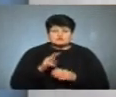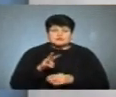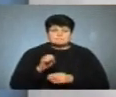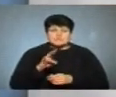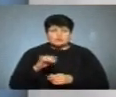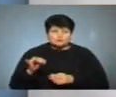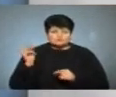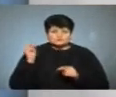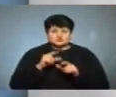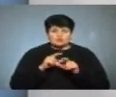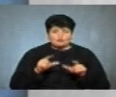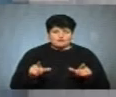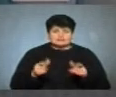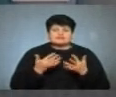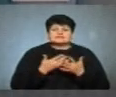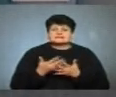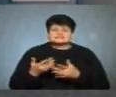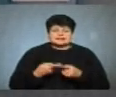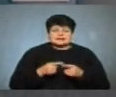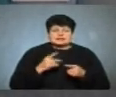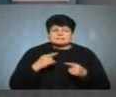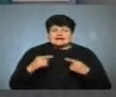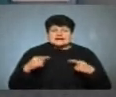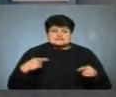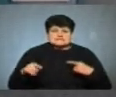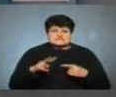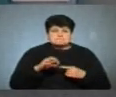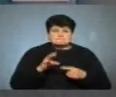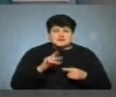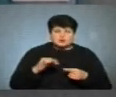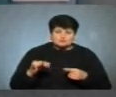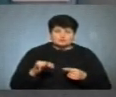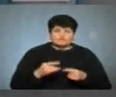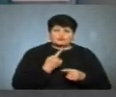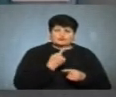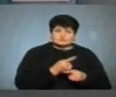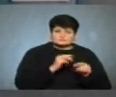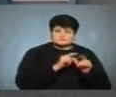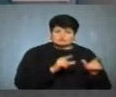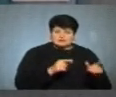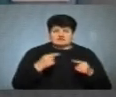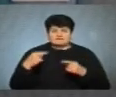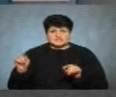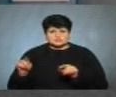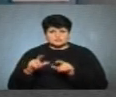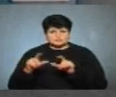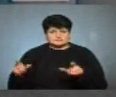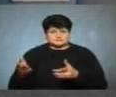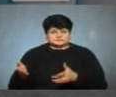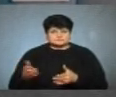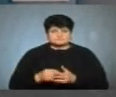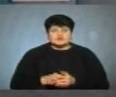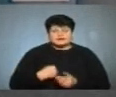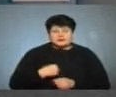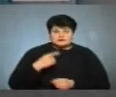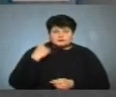школах, у шкільних їдальнях? І наскільки різнитиметься меню в одній їдальній і в іншій їдальній школи? Я